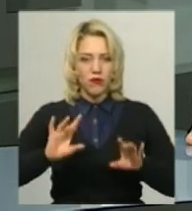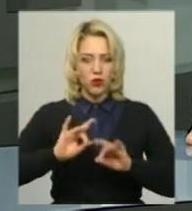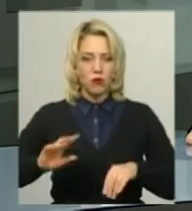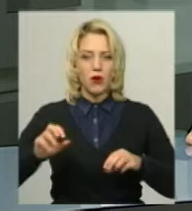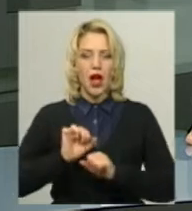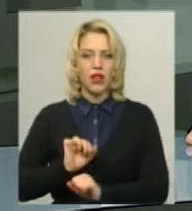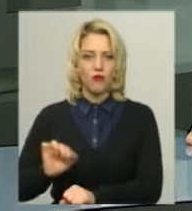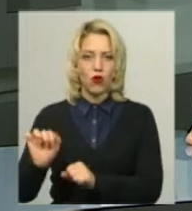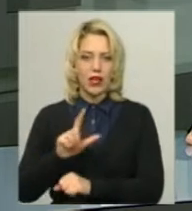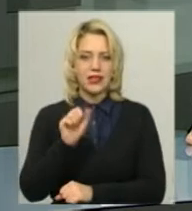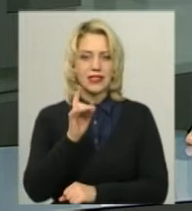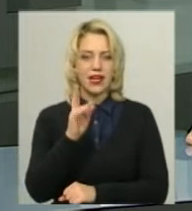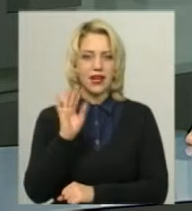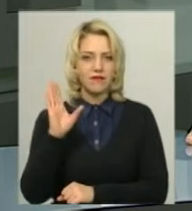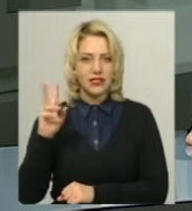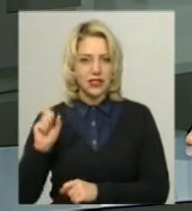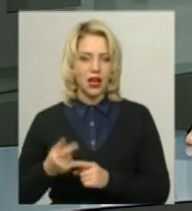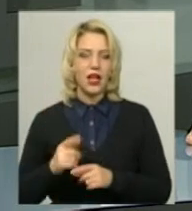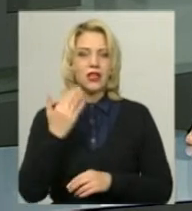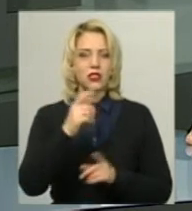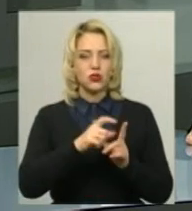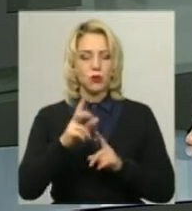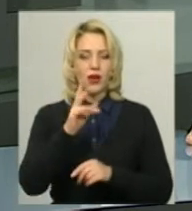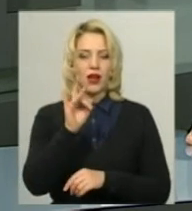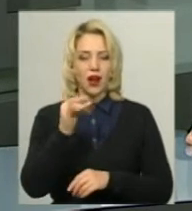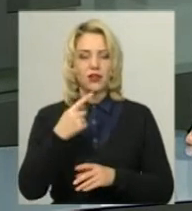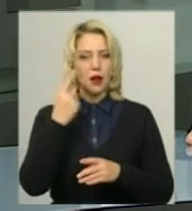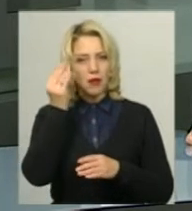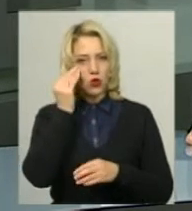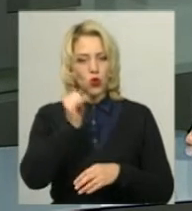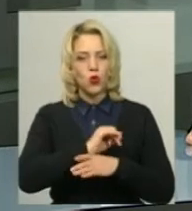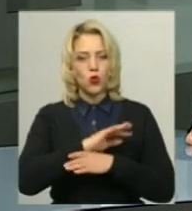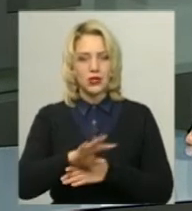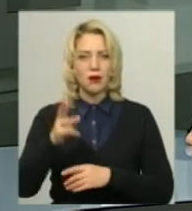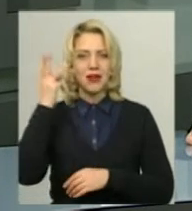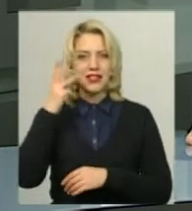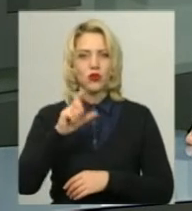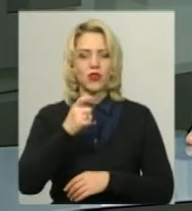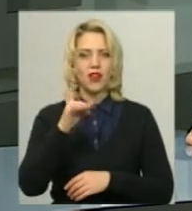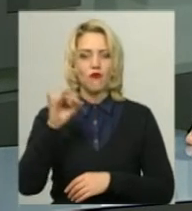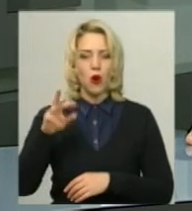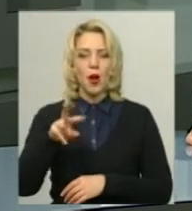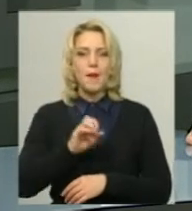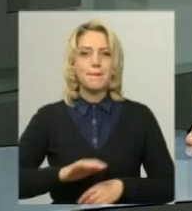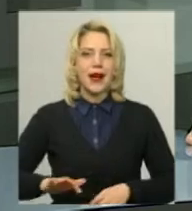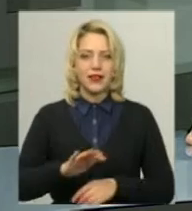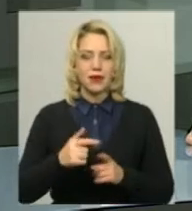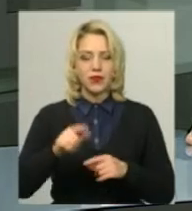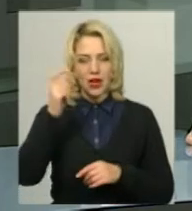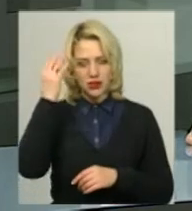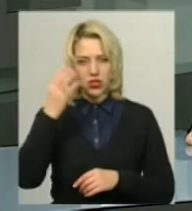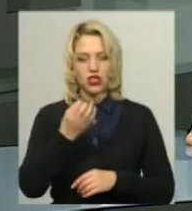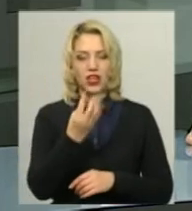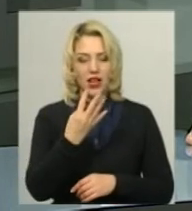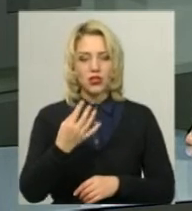адвокат Євгенія Закревська. За її словами, Віктора Крайтера підозрюють у розстрілі Хмельницького Євромайдану. Нагадаючи, 12 лютого